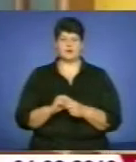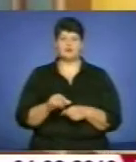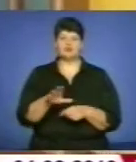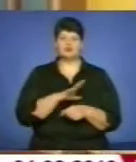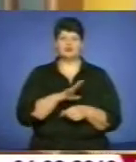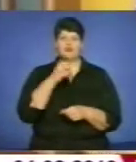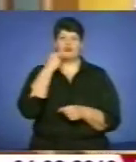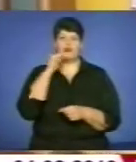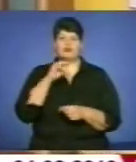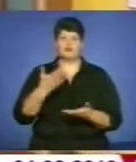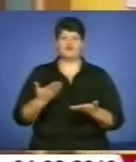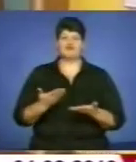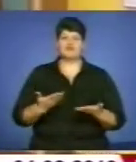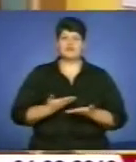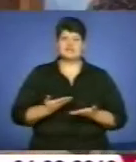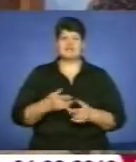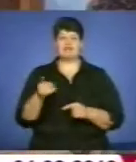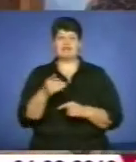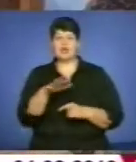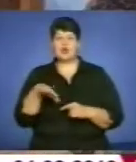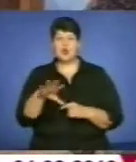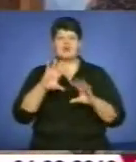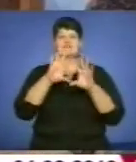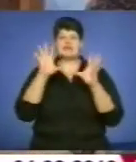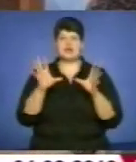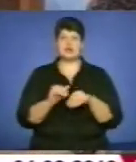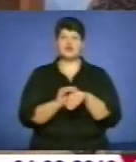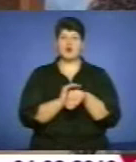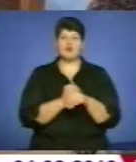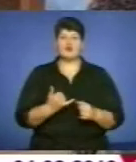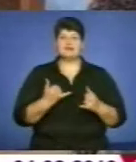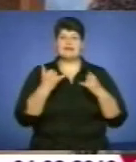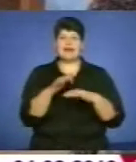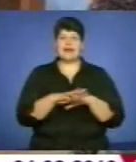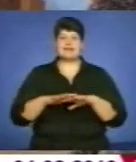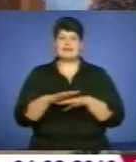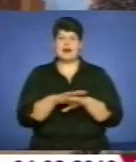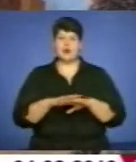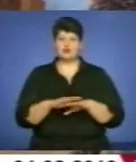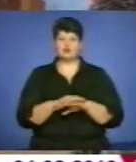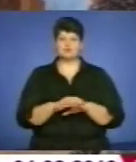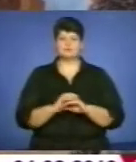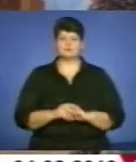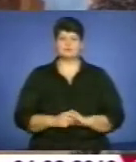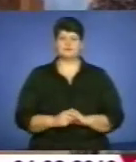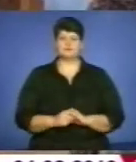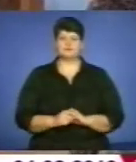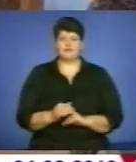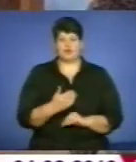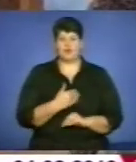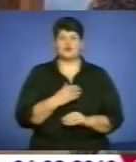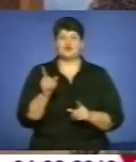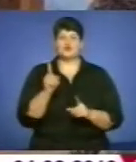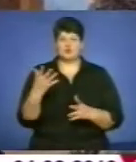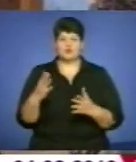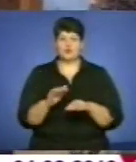щось в житті, в Тернополі. Щось добре для народу, бо не знаю, що хоче добре робити. Але я